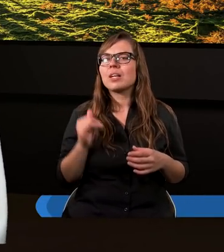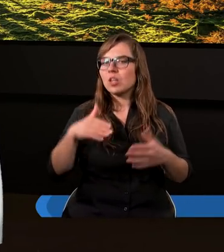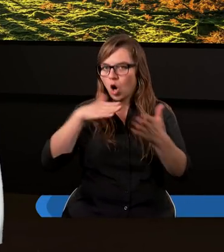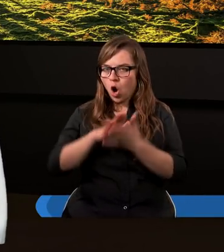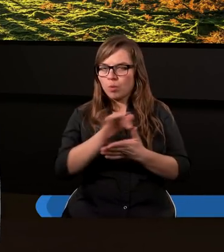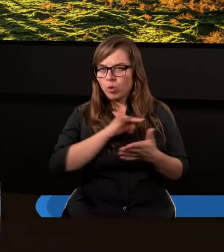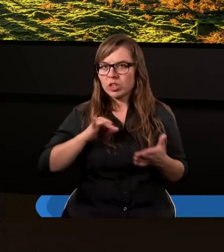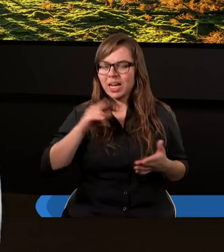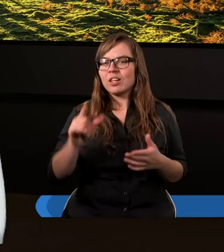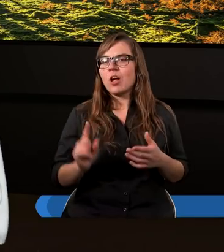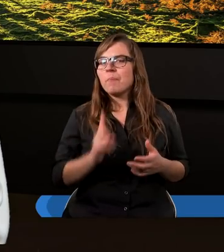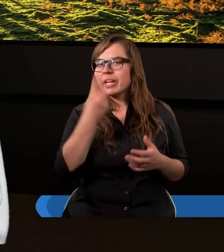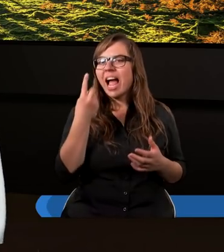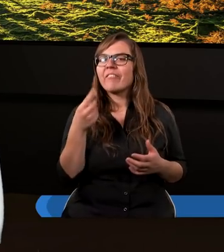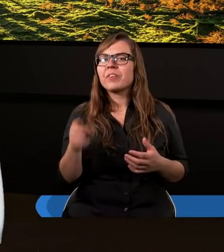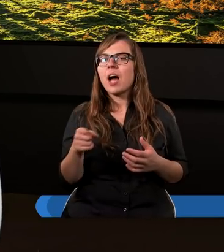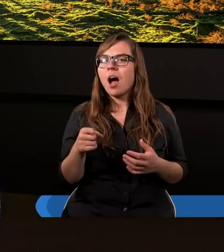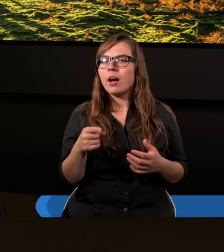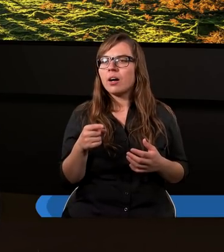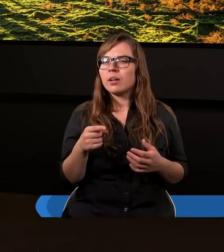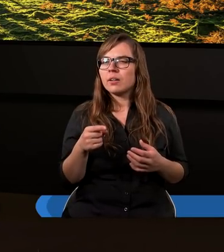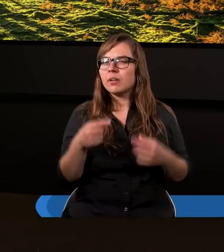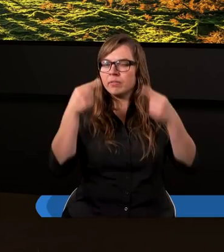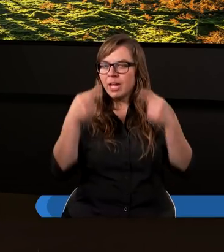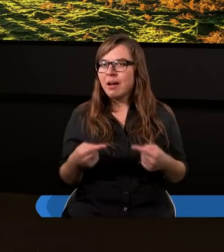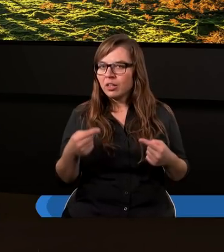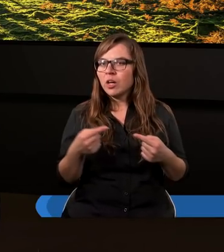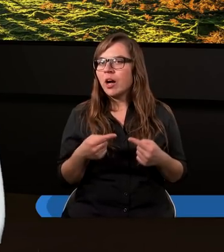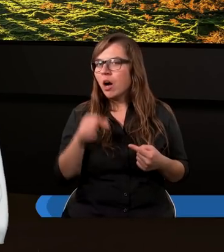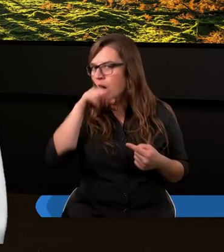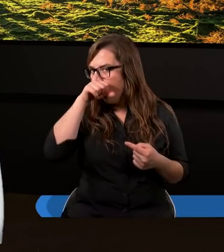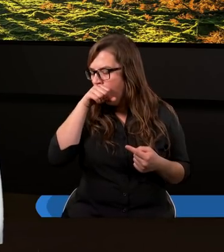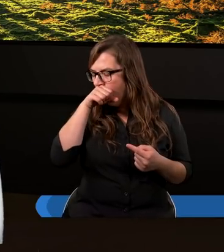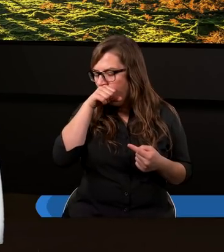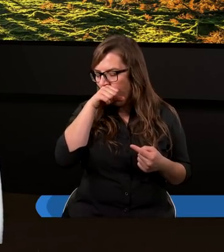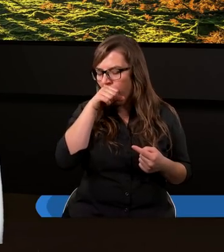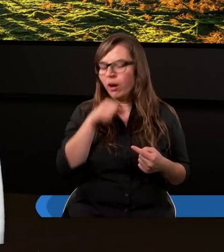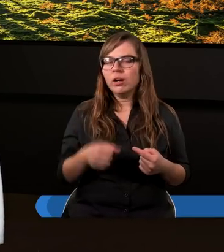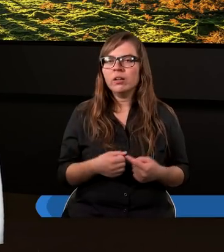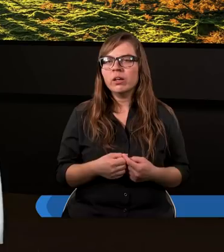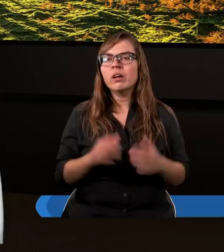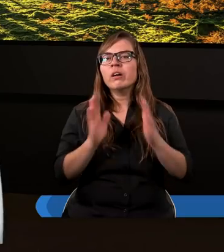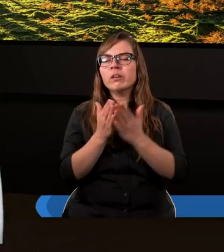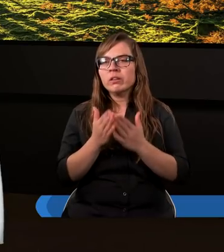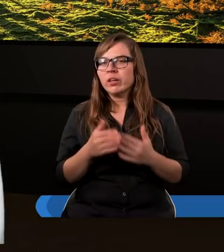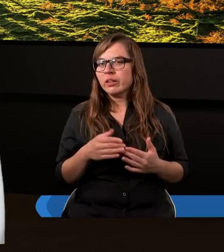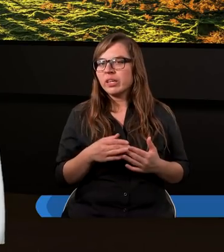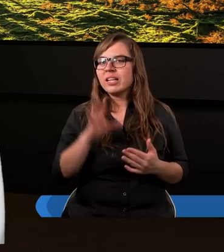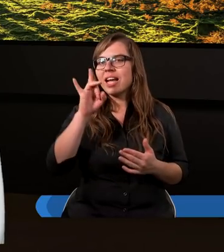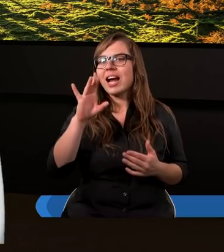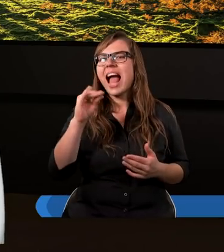pierwsze wiersze księgi Genezis,